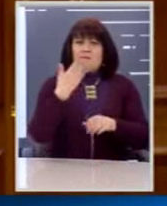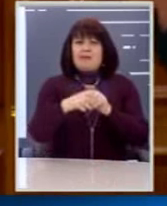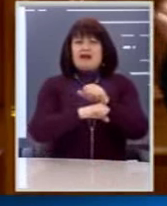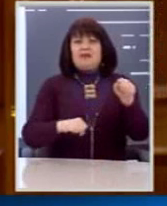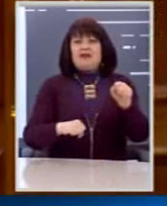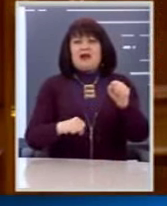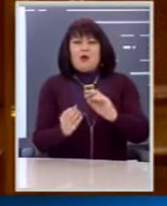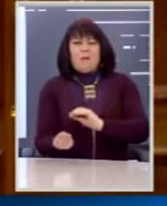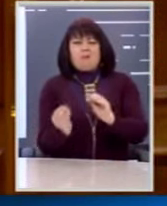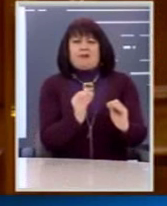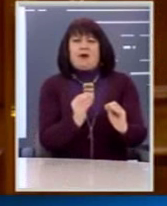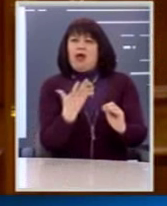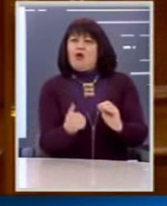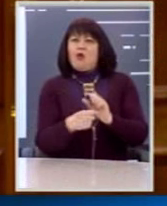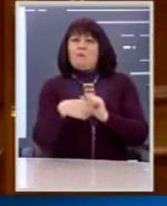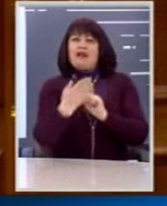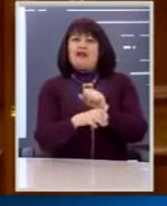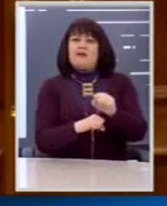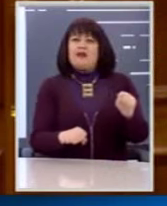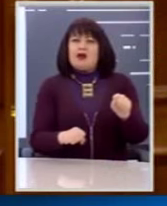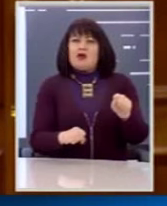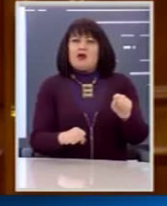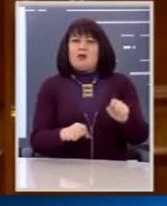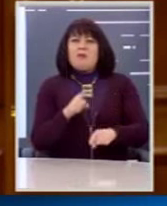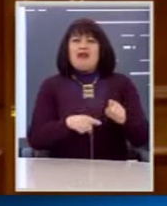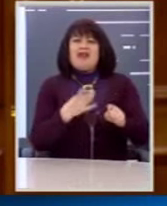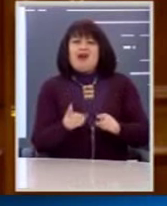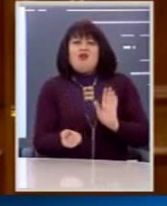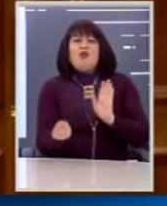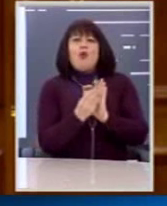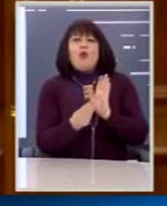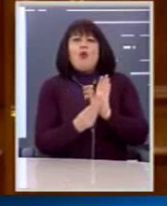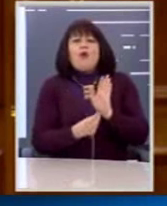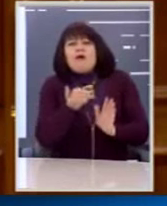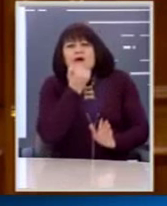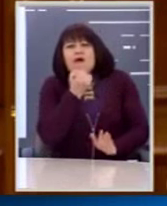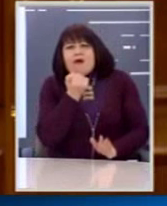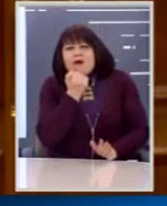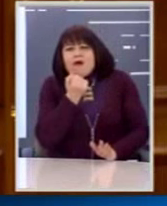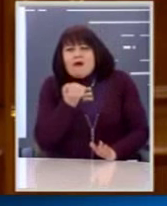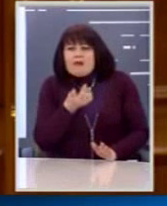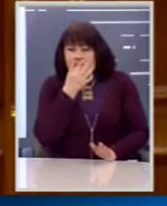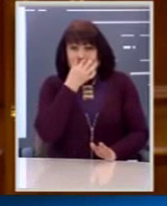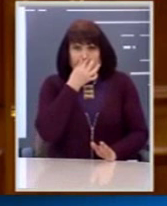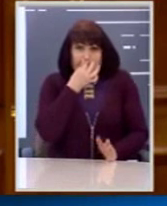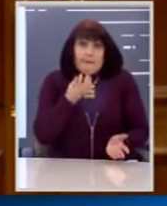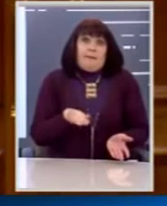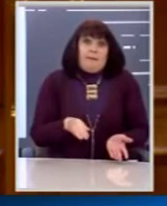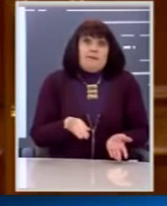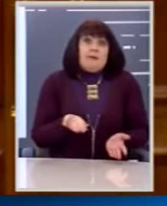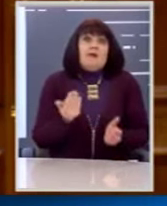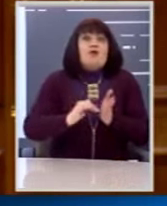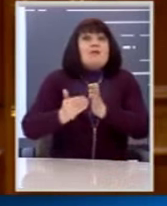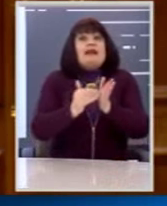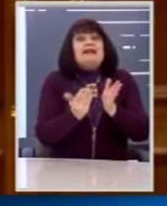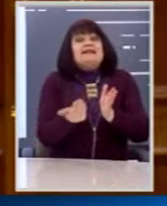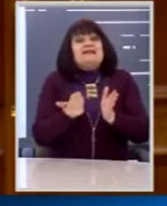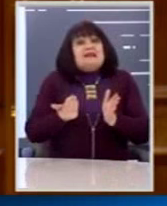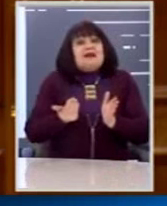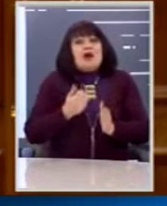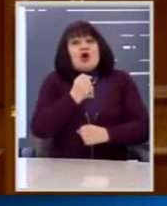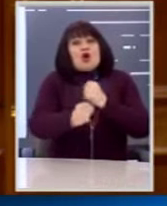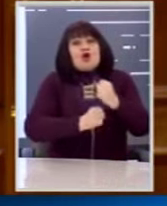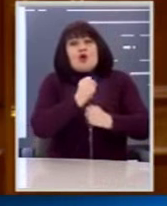φαινόταν ότι είχαν. Άνθρωποι που είχαν δεν το βάζανε. Και δηλαδή, λάθος χρόνοι προϋπηρεσίας, άρα